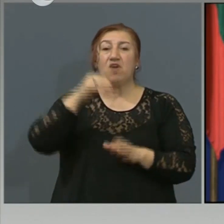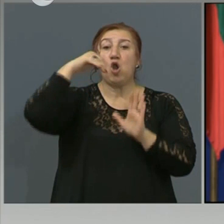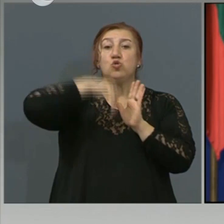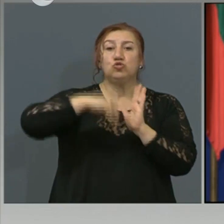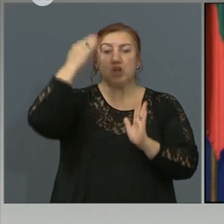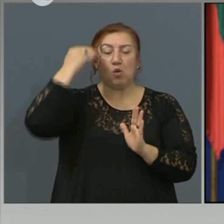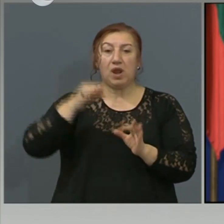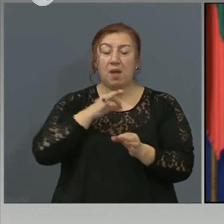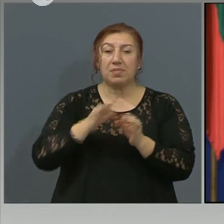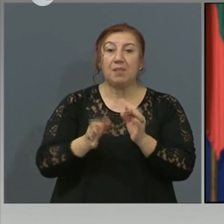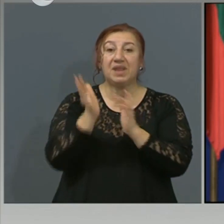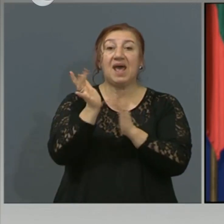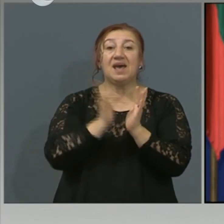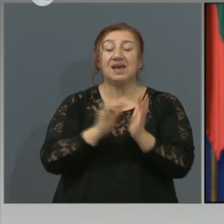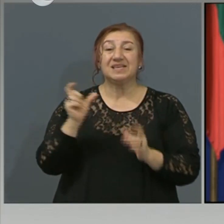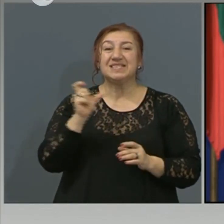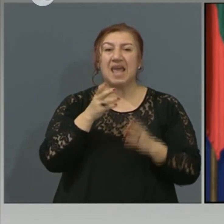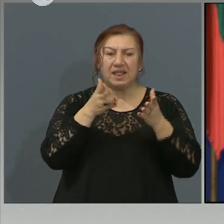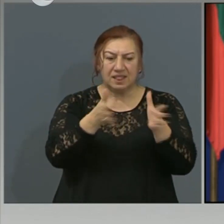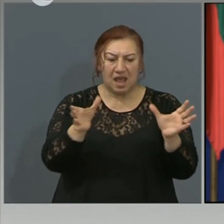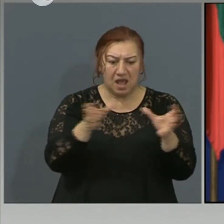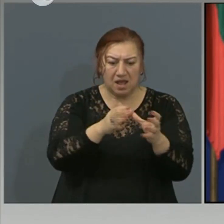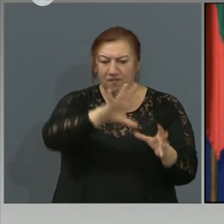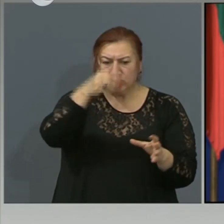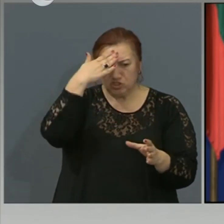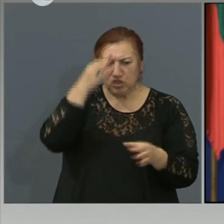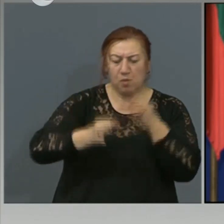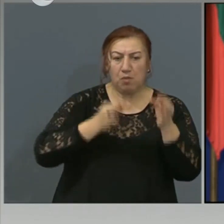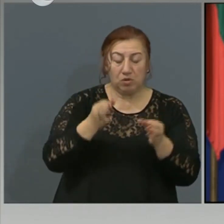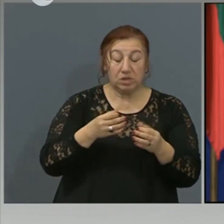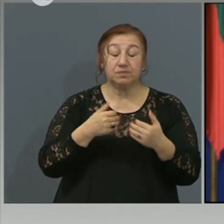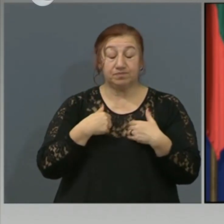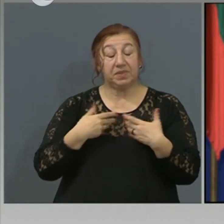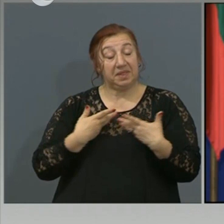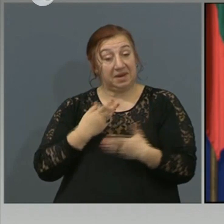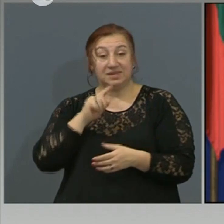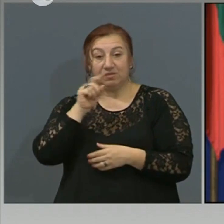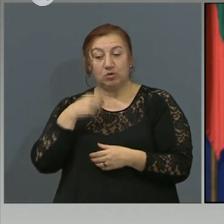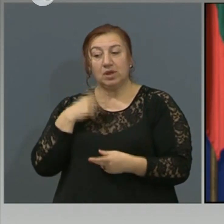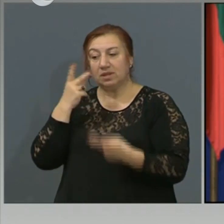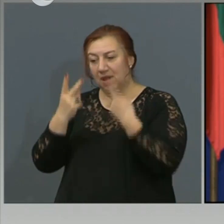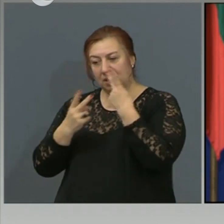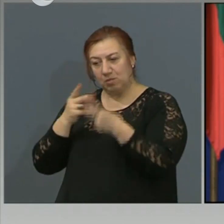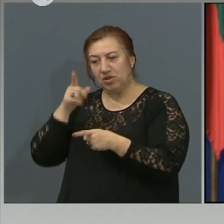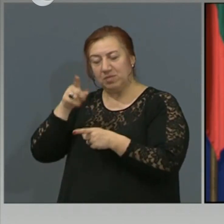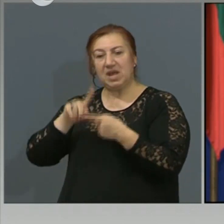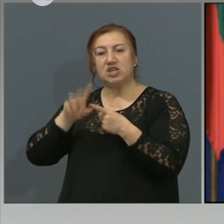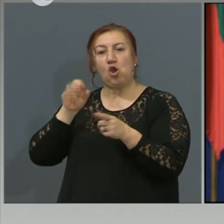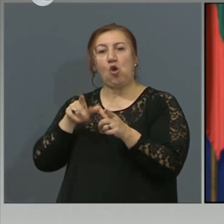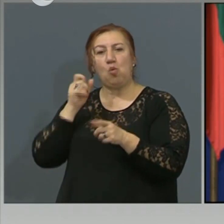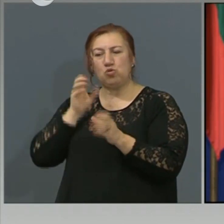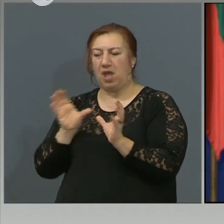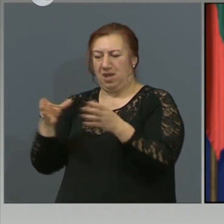е един въпрос, който е много интересен и ние наблюдаваме тази комуна, въпреки че аз не съм я споменавал като комуна,